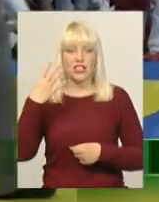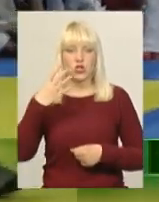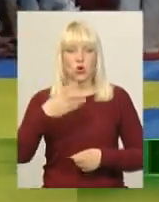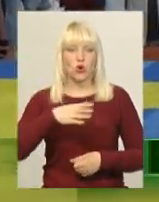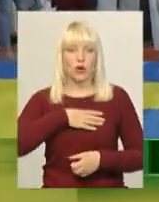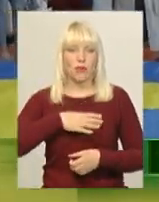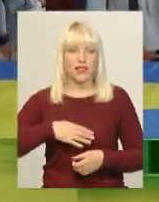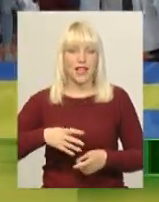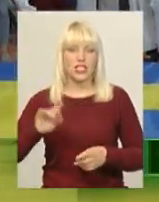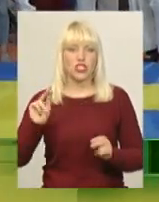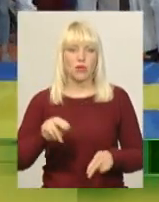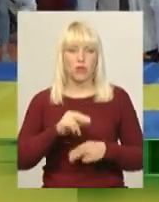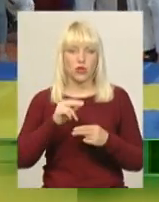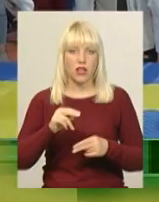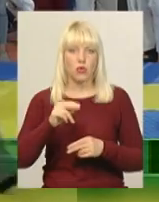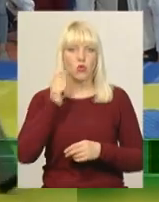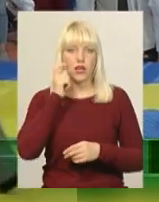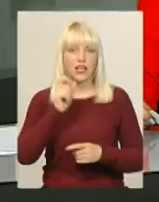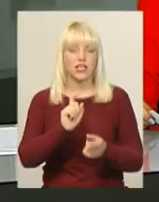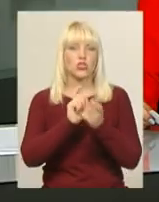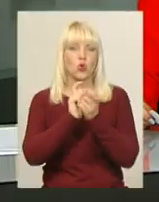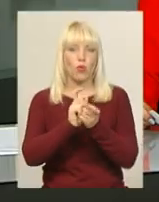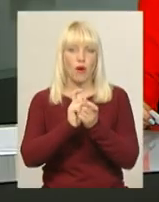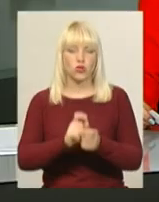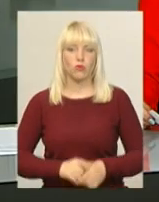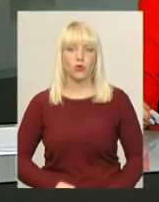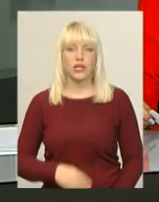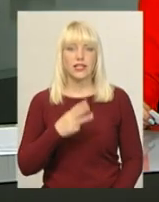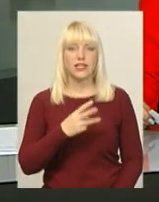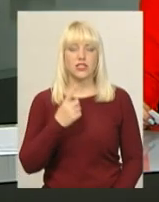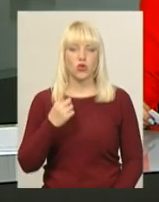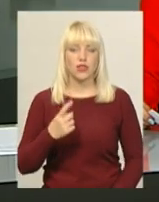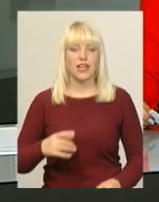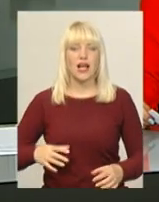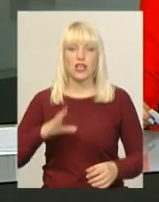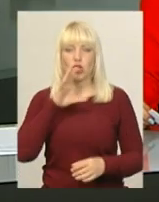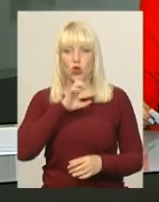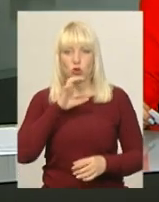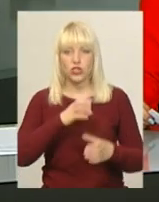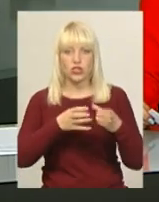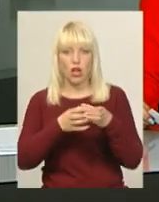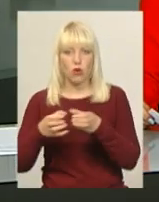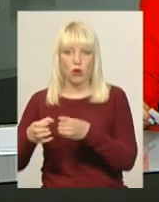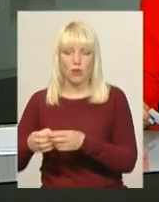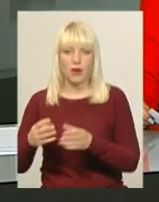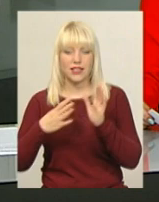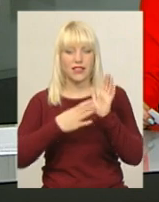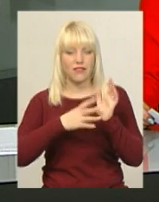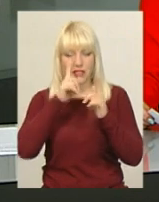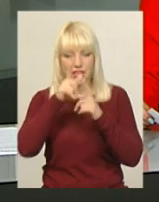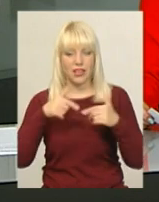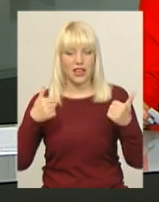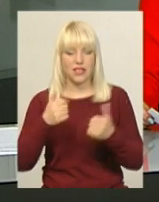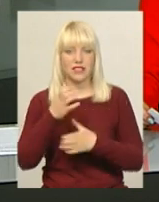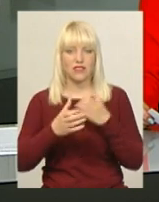чемпіонаті України з рукопашного бою. 31 кінологічна команда з 9 країн Європи виступила сьогодні на